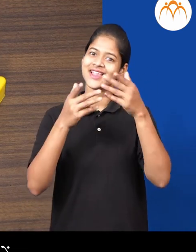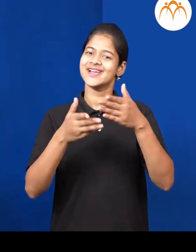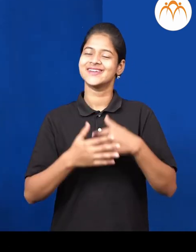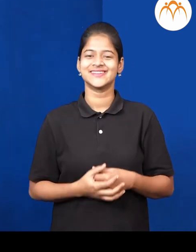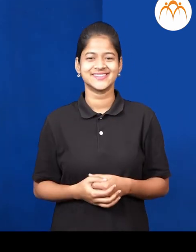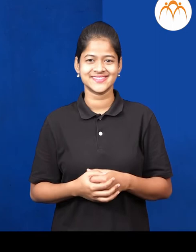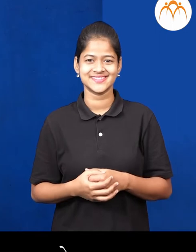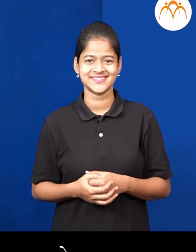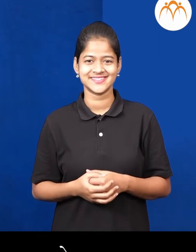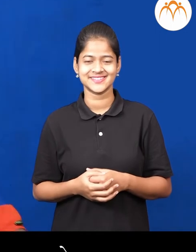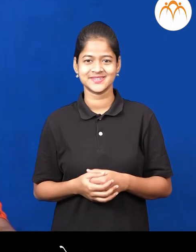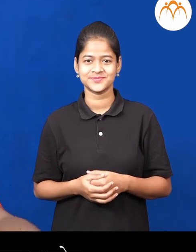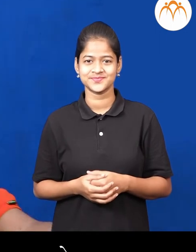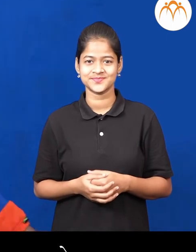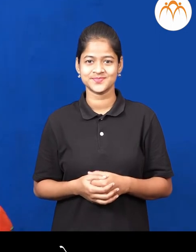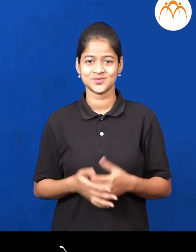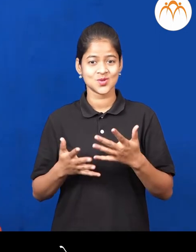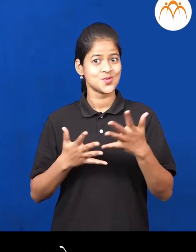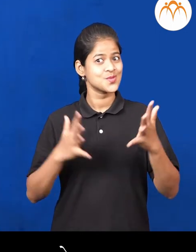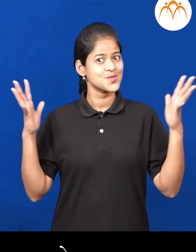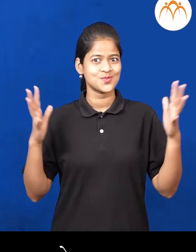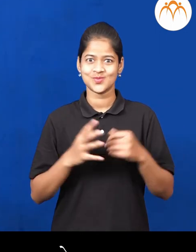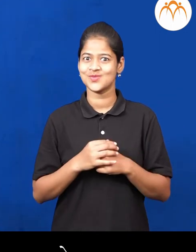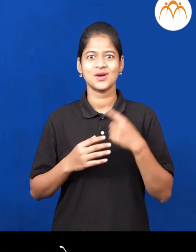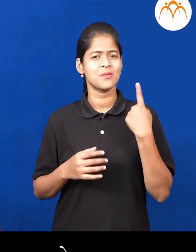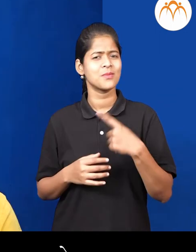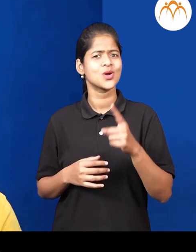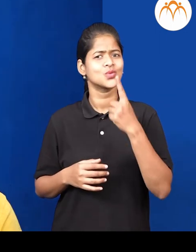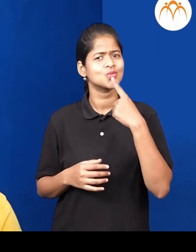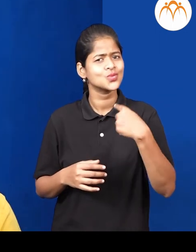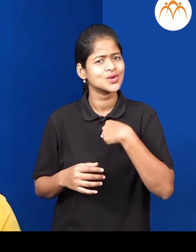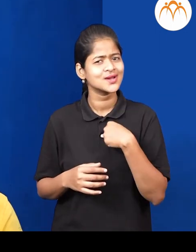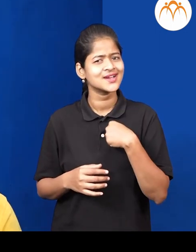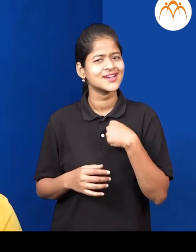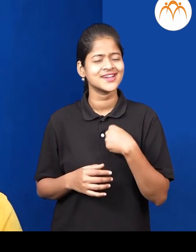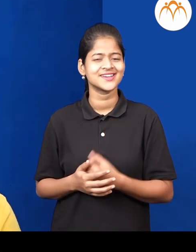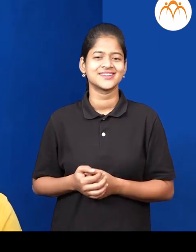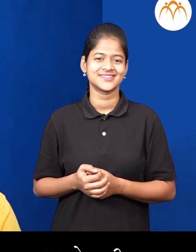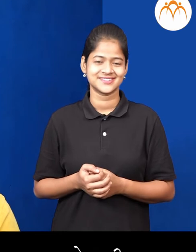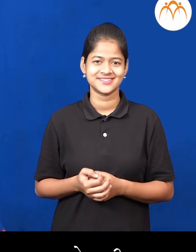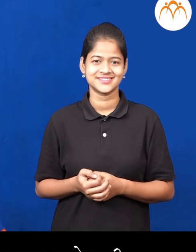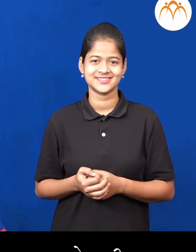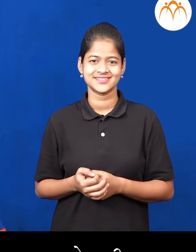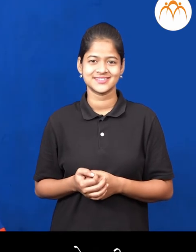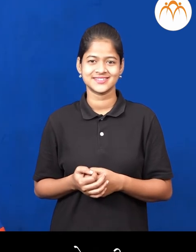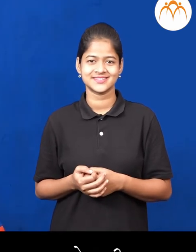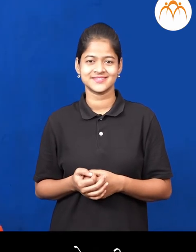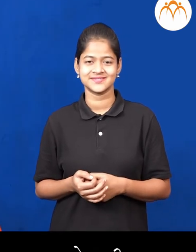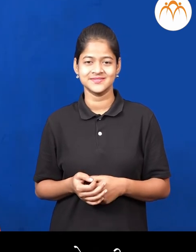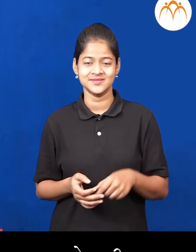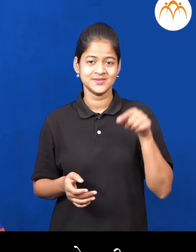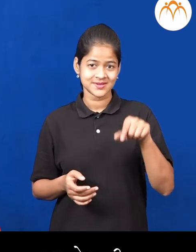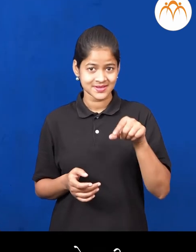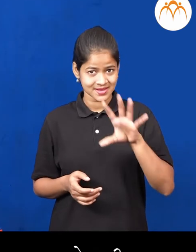चान दादा तु बड़ाच उस्तु गोला केलेश पड़ माला एक सांग कि या सगलाचा